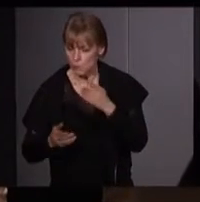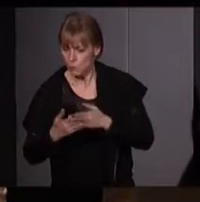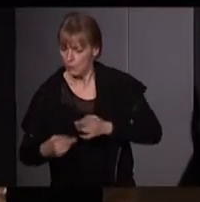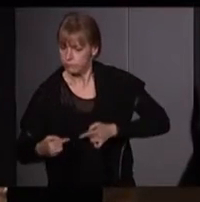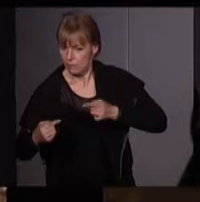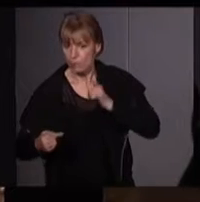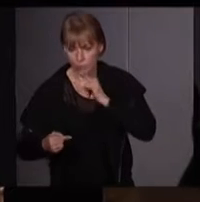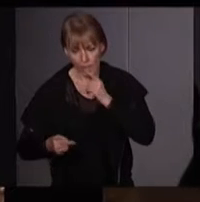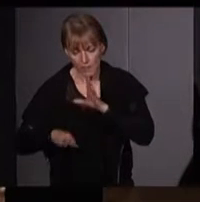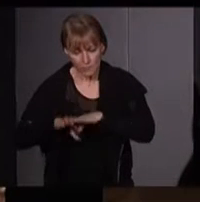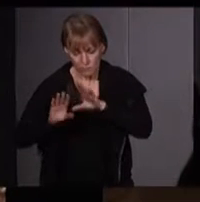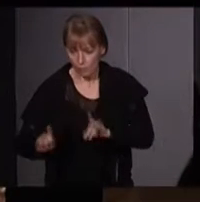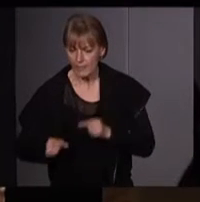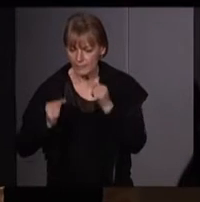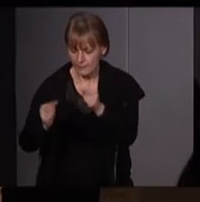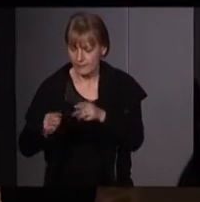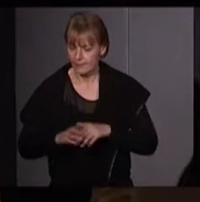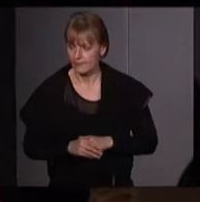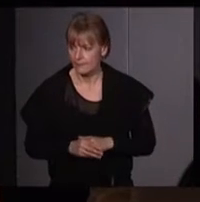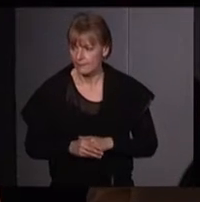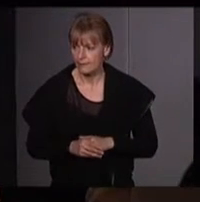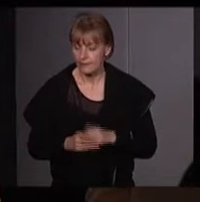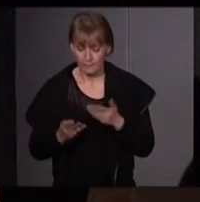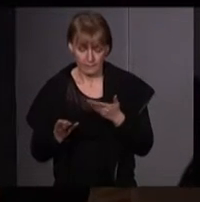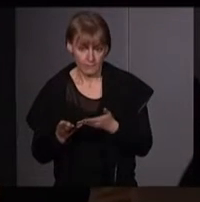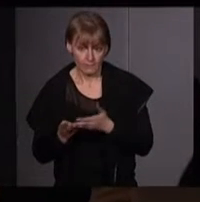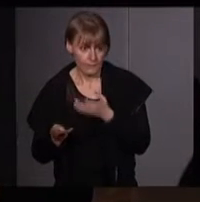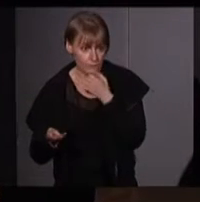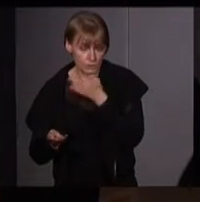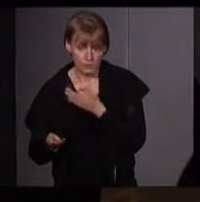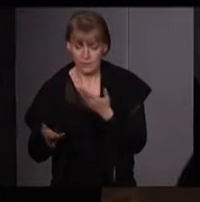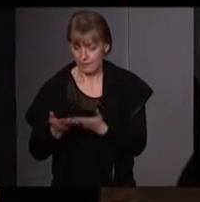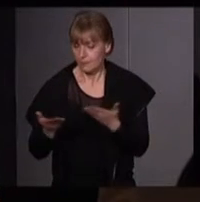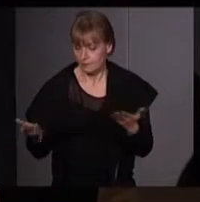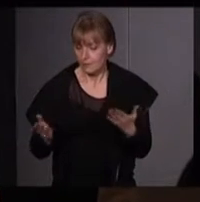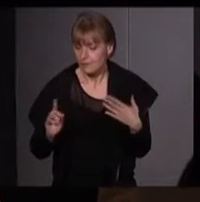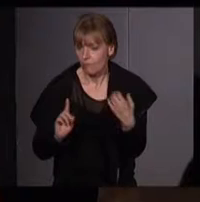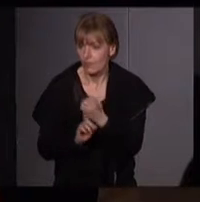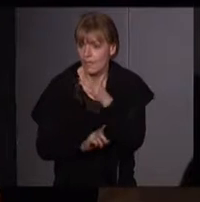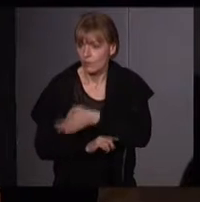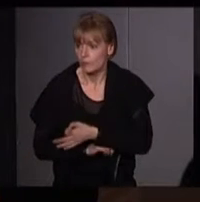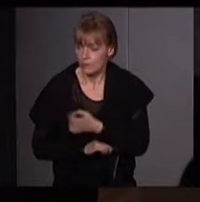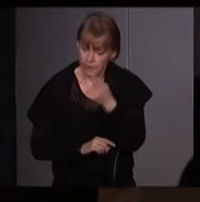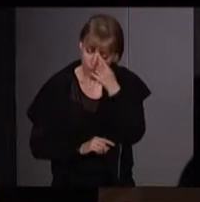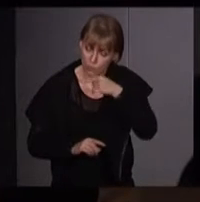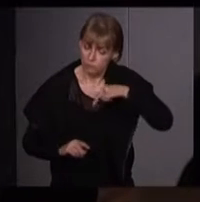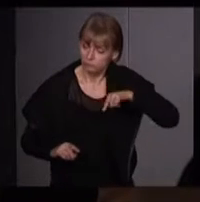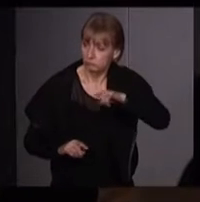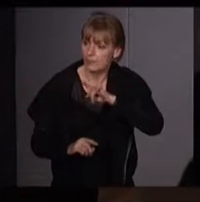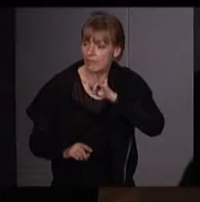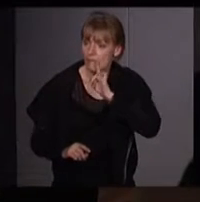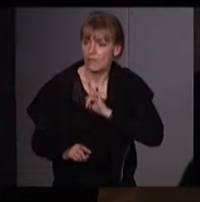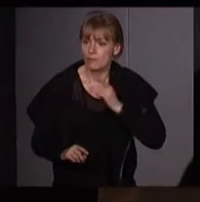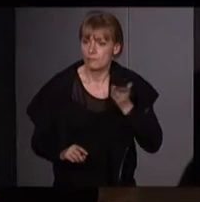reprises. Puis, on peut dire, et pour moi, c'est à la limite encore une des plus grandes réussites, pour toutes celles qui ont